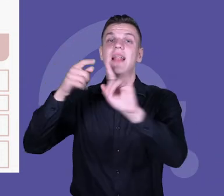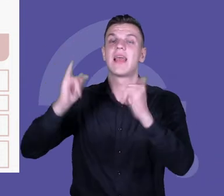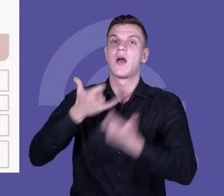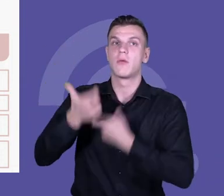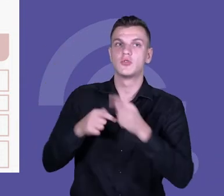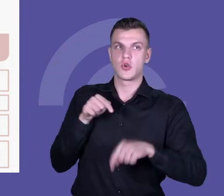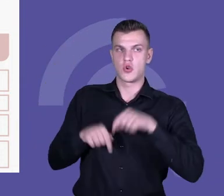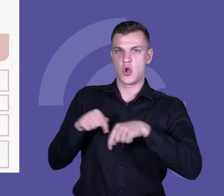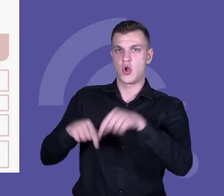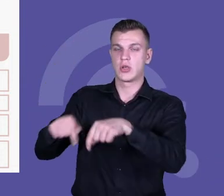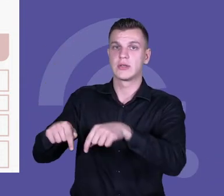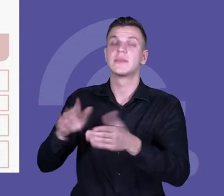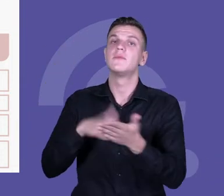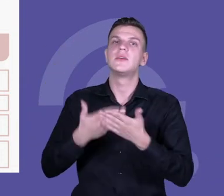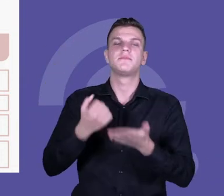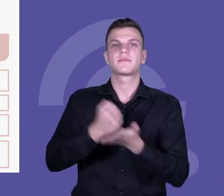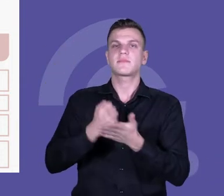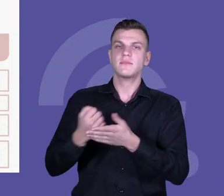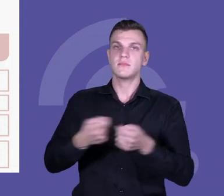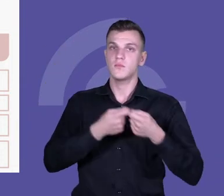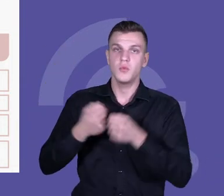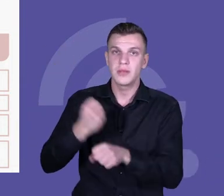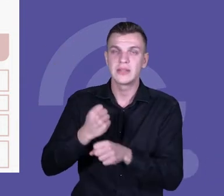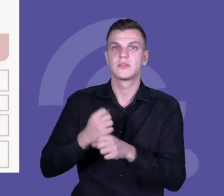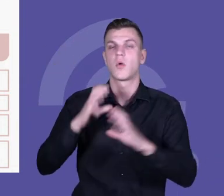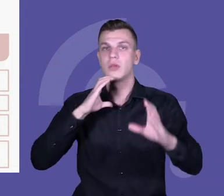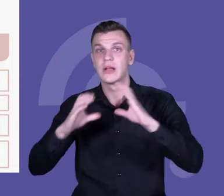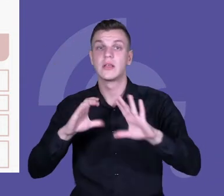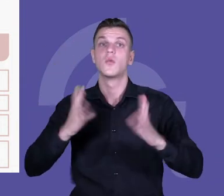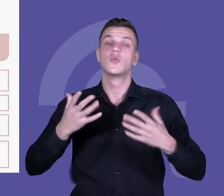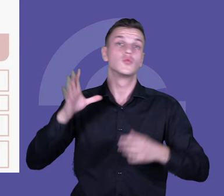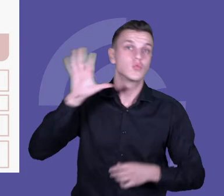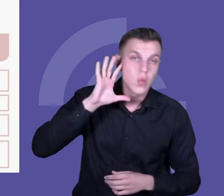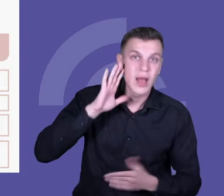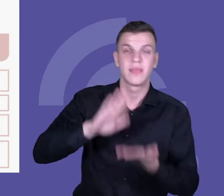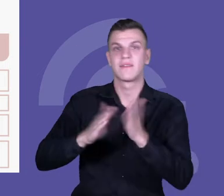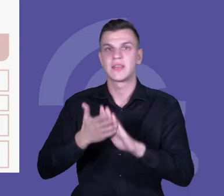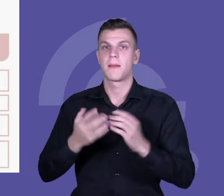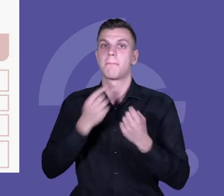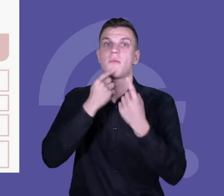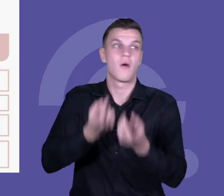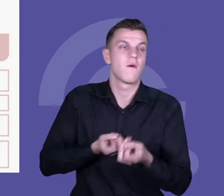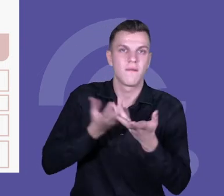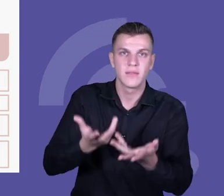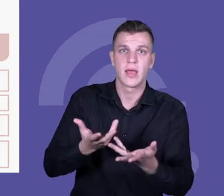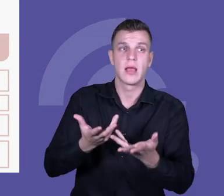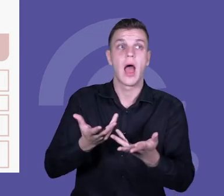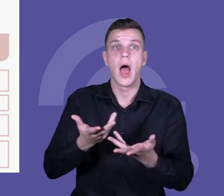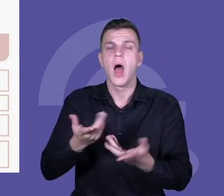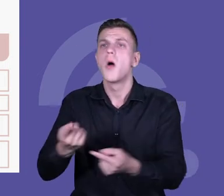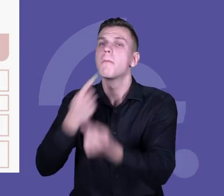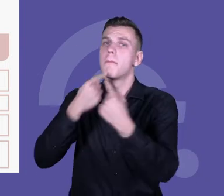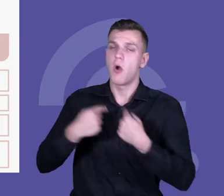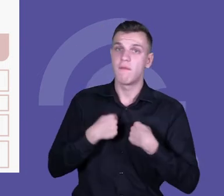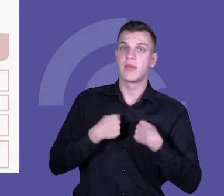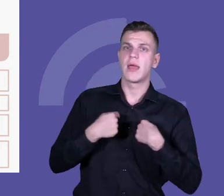jak mówimy o komunikacji, to jest słuchanie, formułowanie wypowiedzi, uwspomnianie rozumienia, pracy z informacją zwrotną i tworzenie przestrzeni